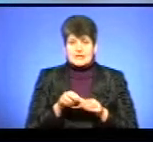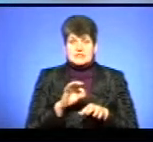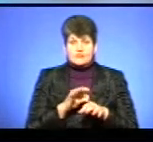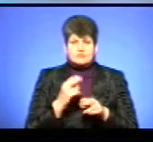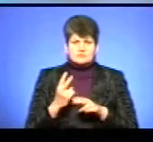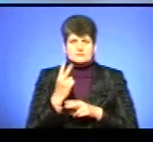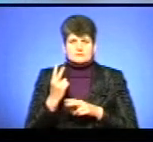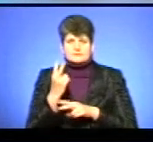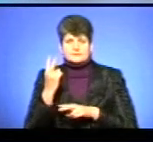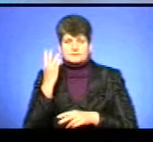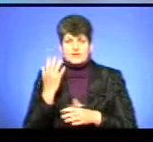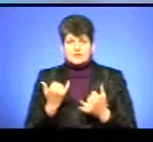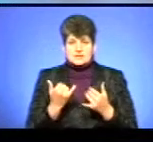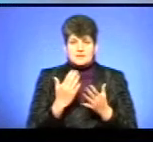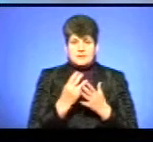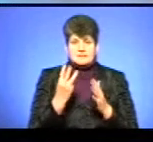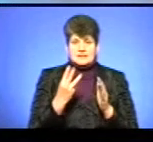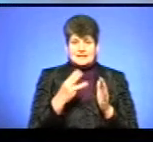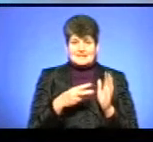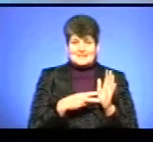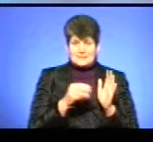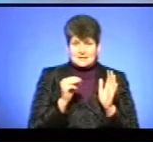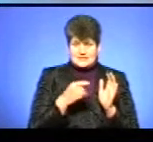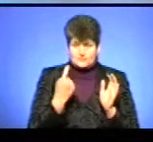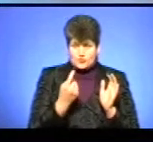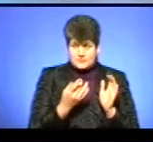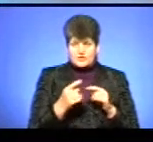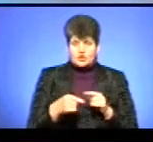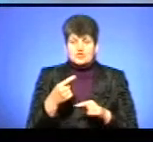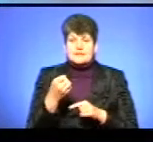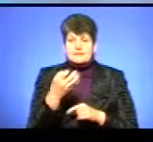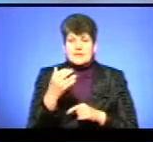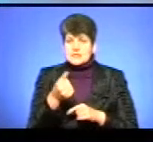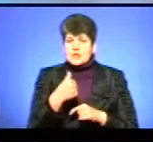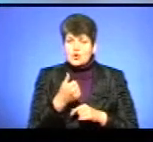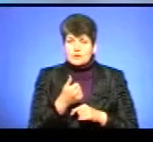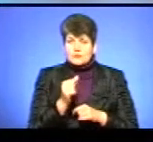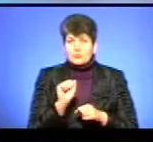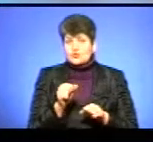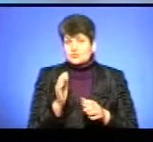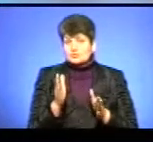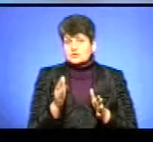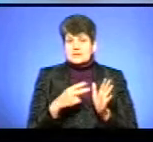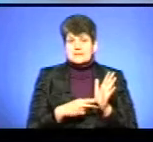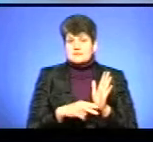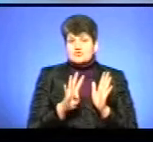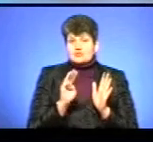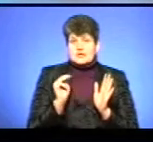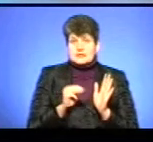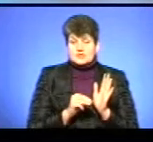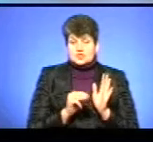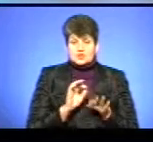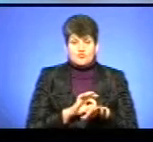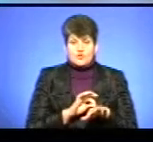подвоюється. Тобто, якщо ми зараз маємо 37 тисяч в області, через 15 років ми можемо мати вже 74 тисячі